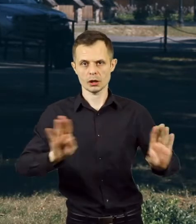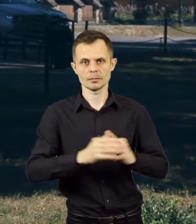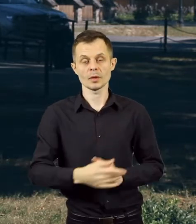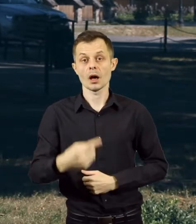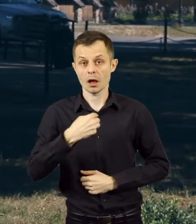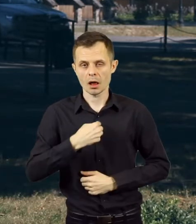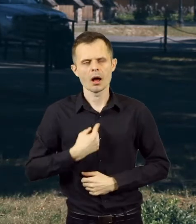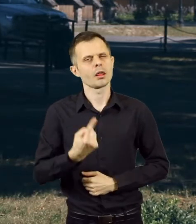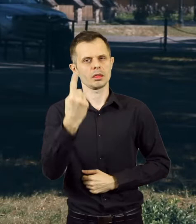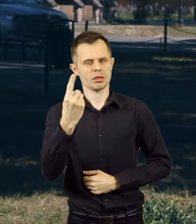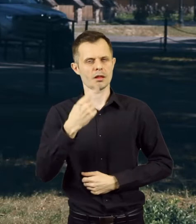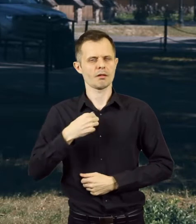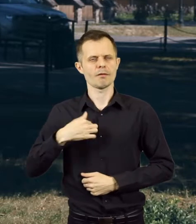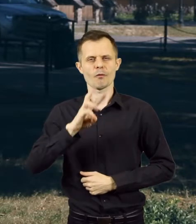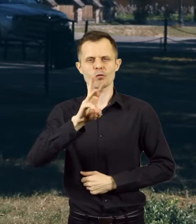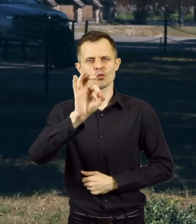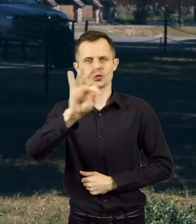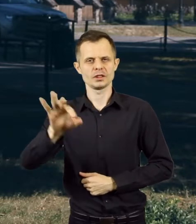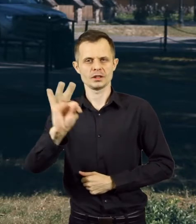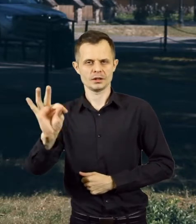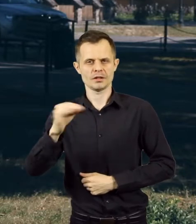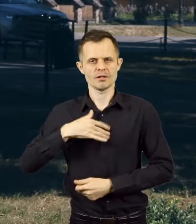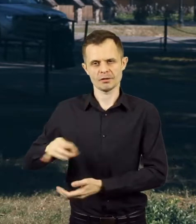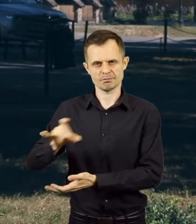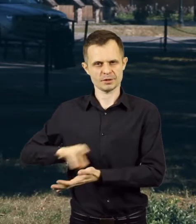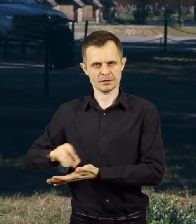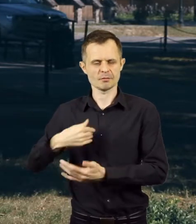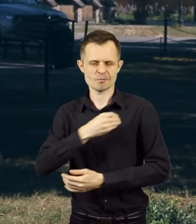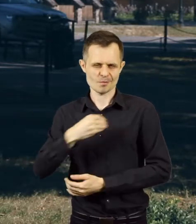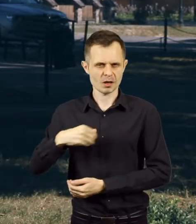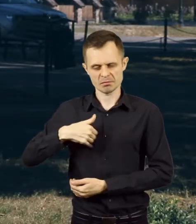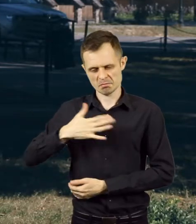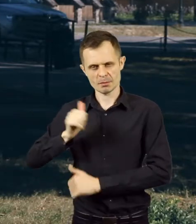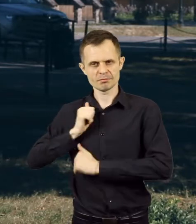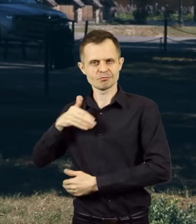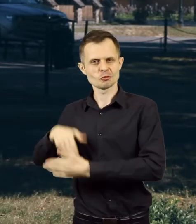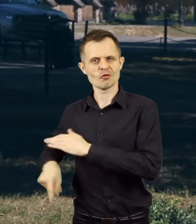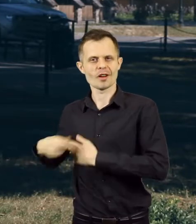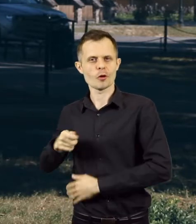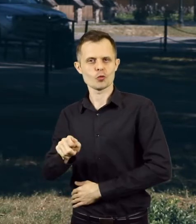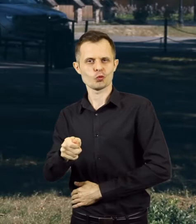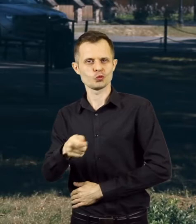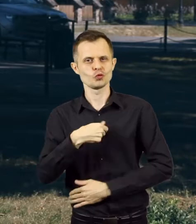A ja jestem jedynym wójtem w Polsce, który w torebce nosi klucze od kościoła.